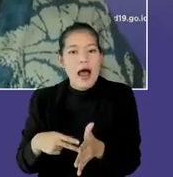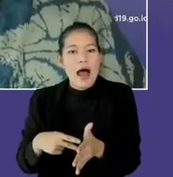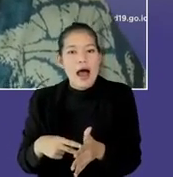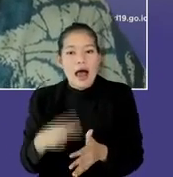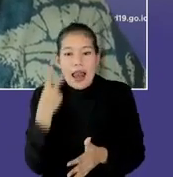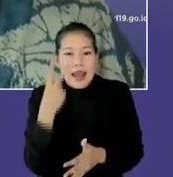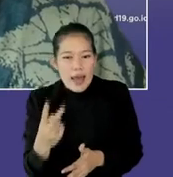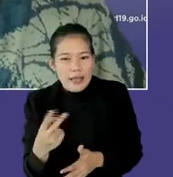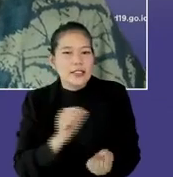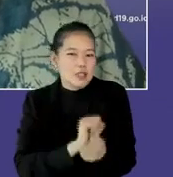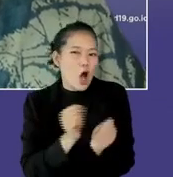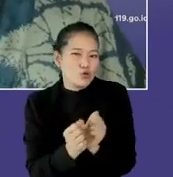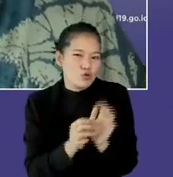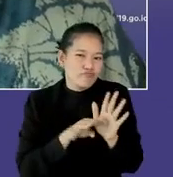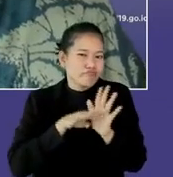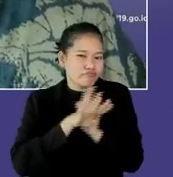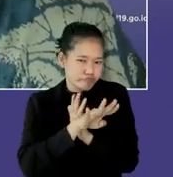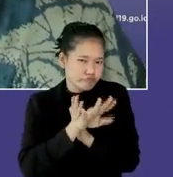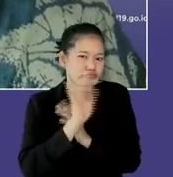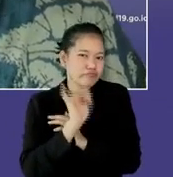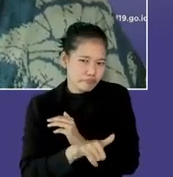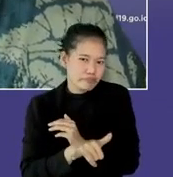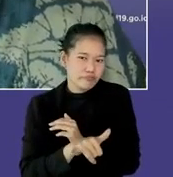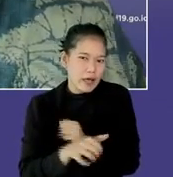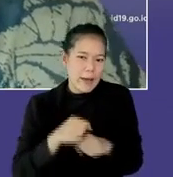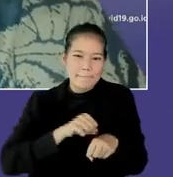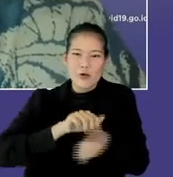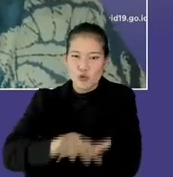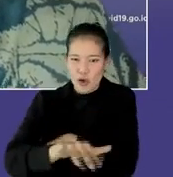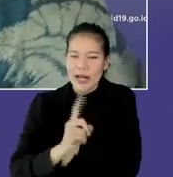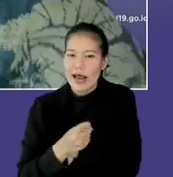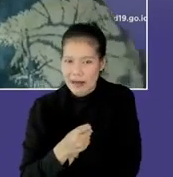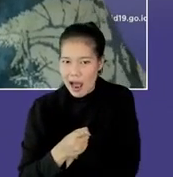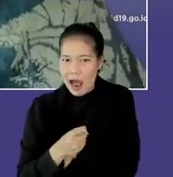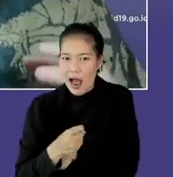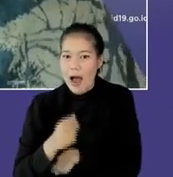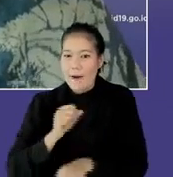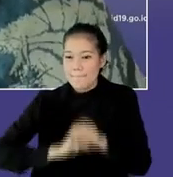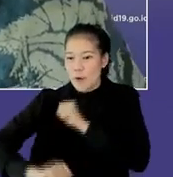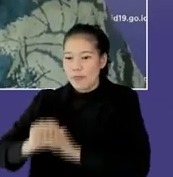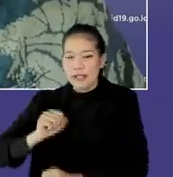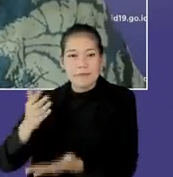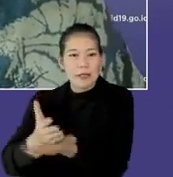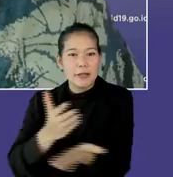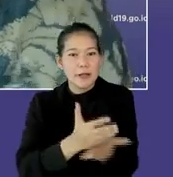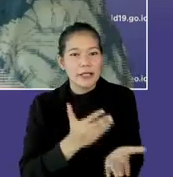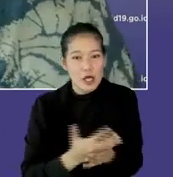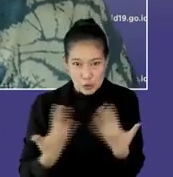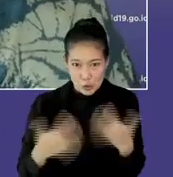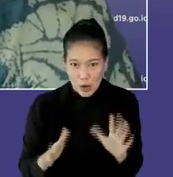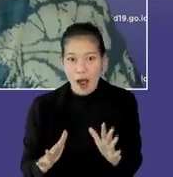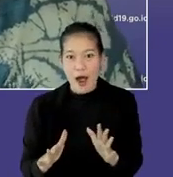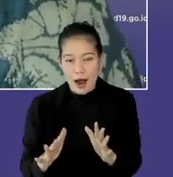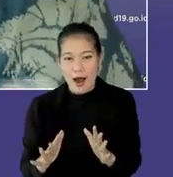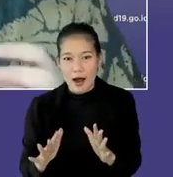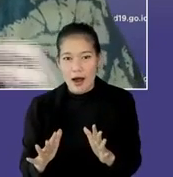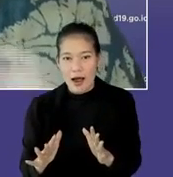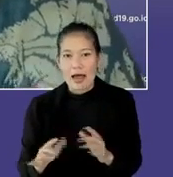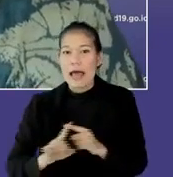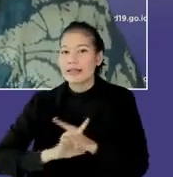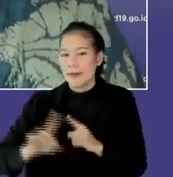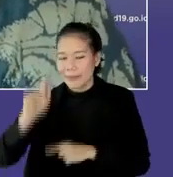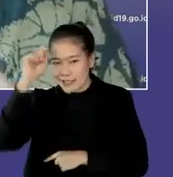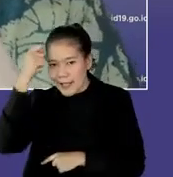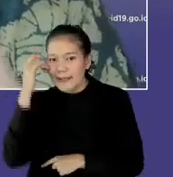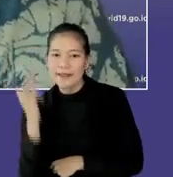melihat, peningkatan kasus atau penularan itu masih terjadi. Mobilitas sudah batasi. Saat ini kan ya kita kerjakan mobilitasnya. Tapi